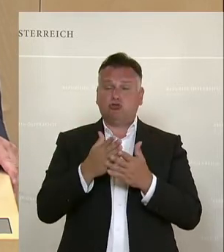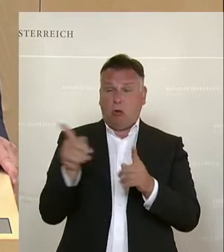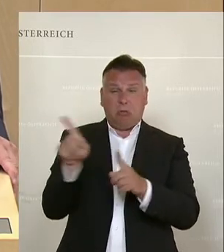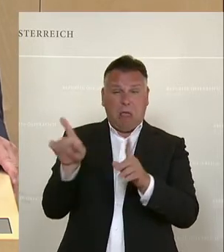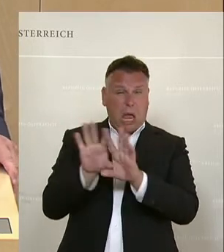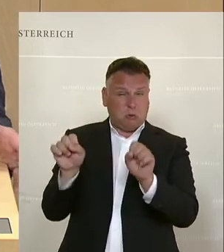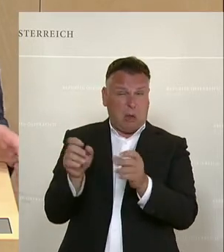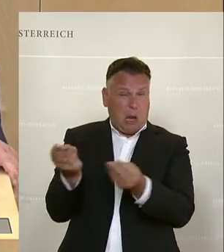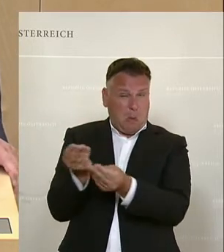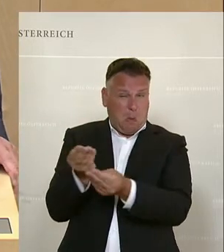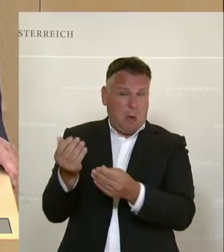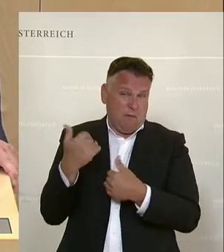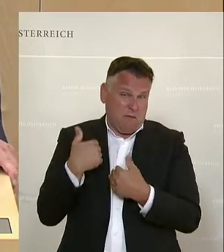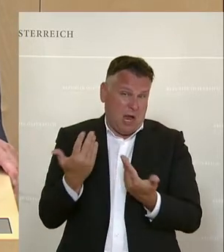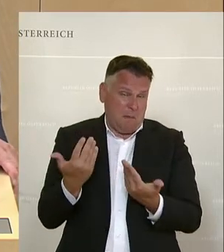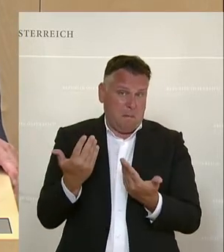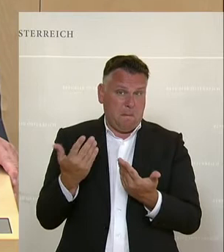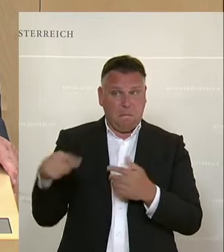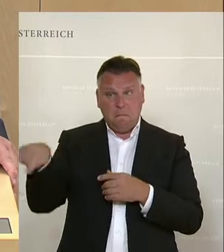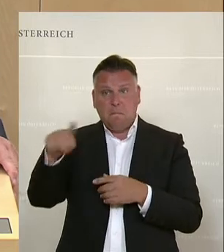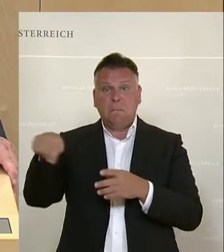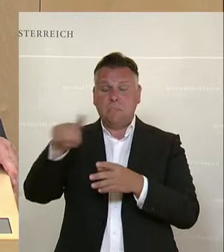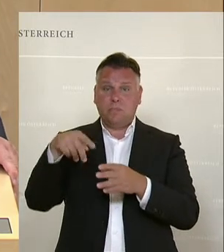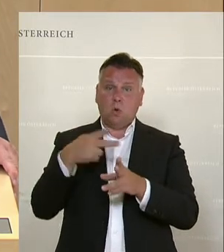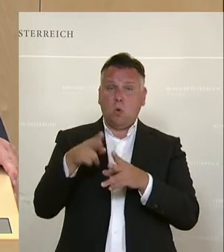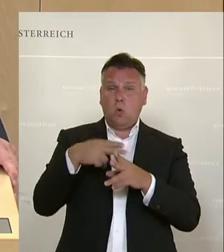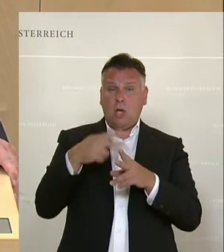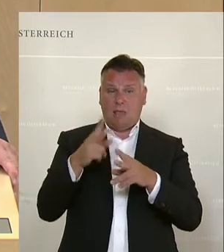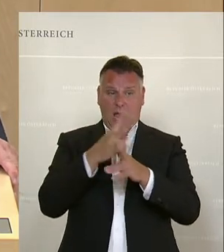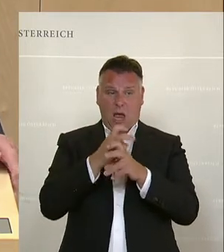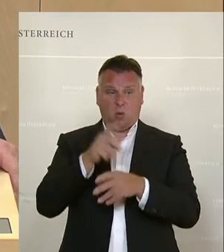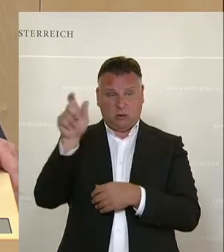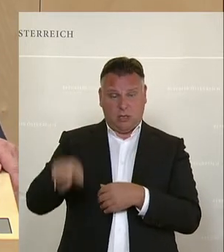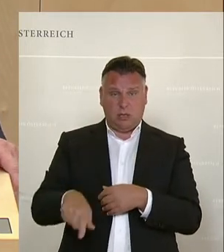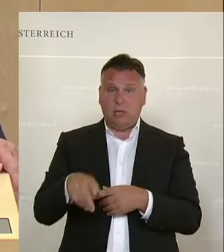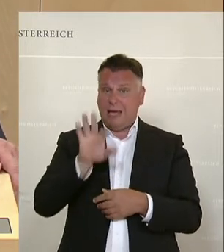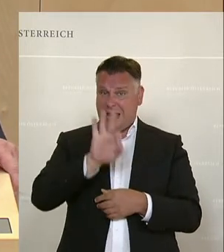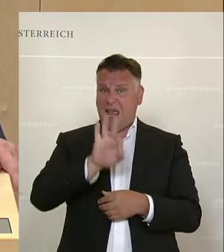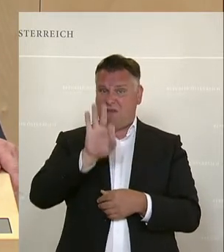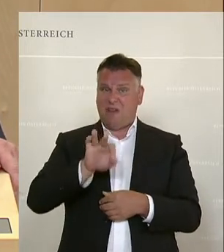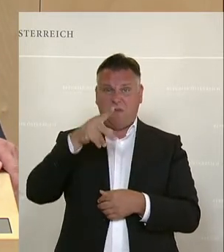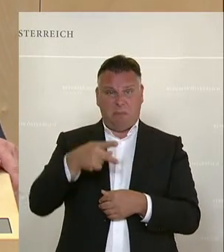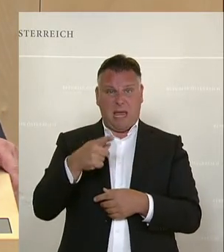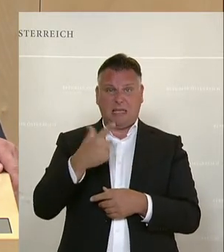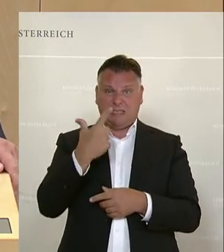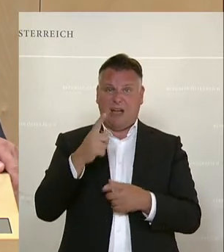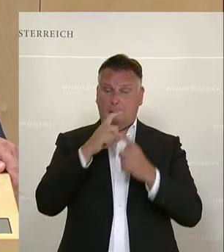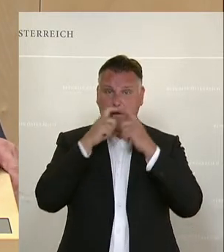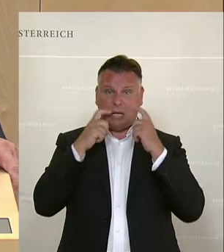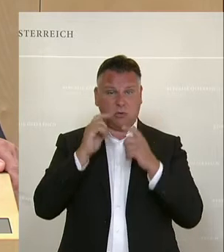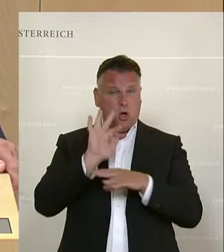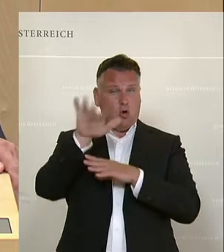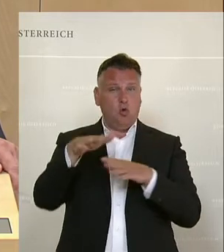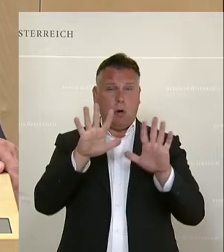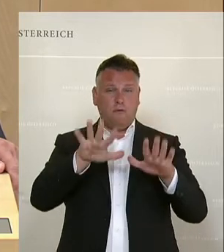worden sind? Weil es Interesse gegeben hat, dass die Hygiene Austria die FFP2-Masken für die über 65